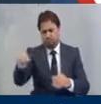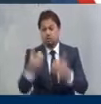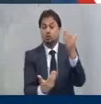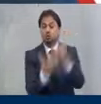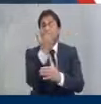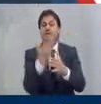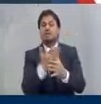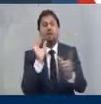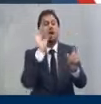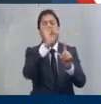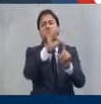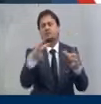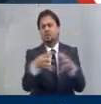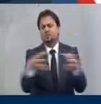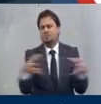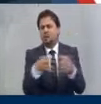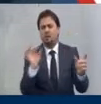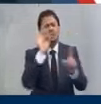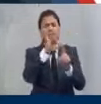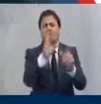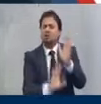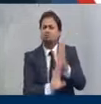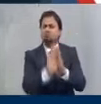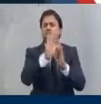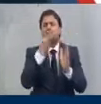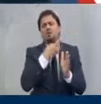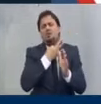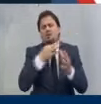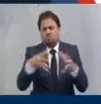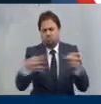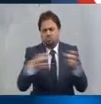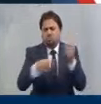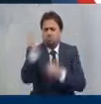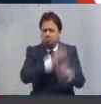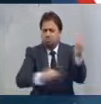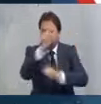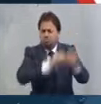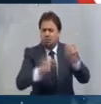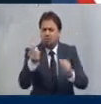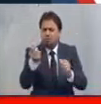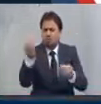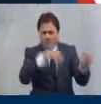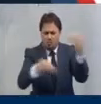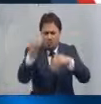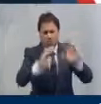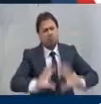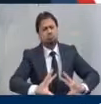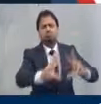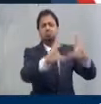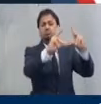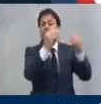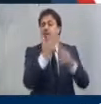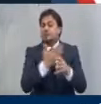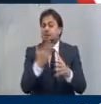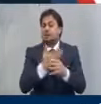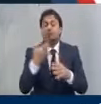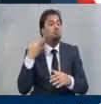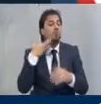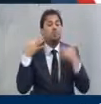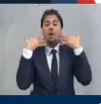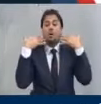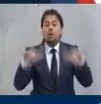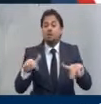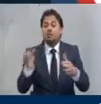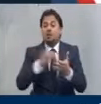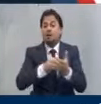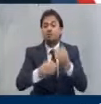متطلبات الإصلاح مؤكدة أن الحكومة ستعمل بشكل فوري على دعم القطاعات المتضررة والشرائح